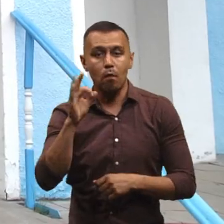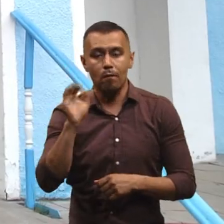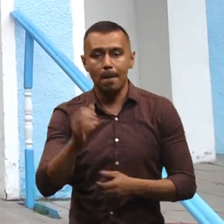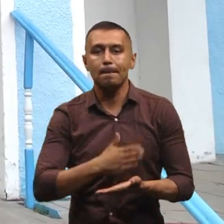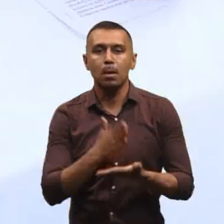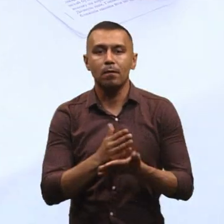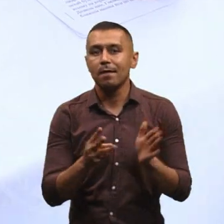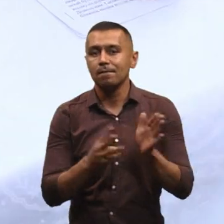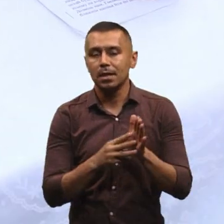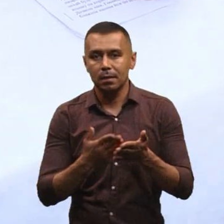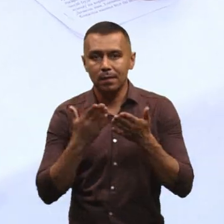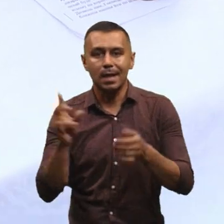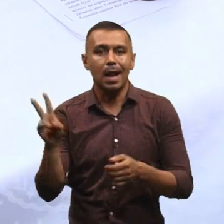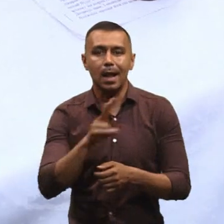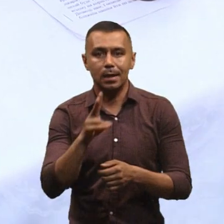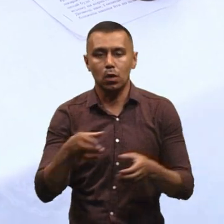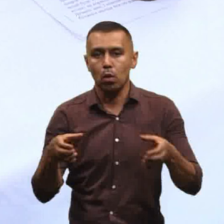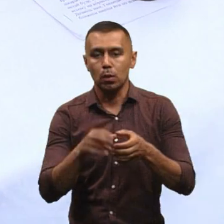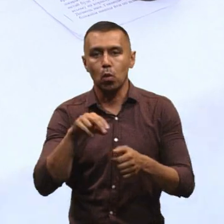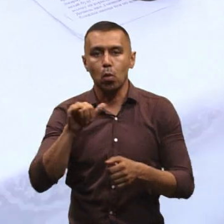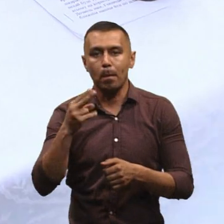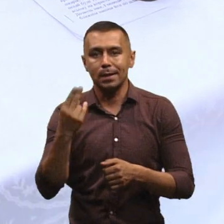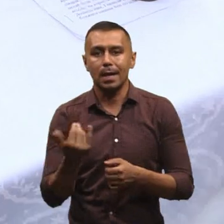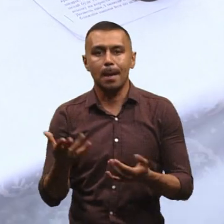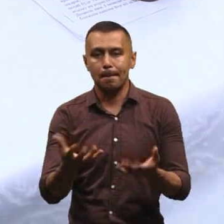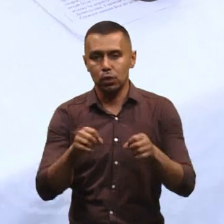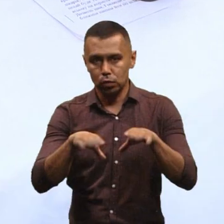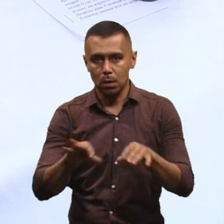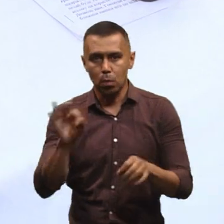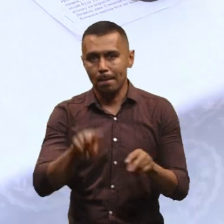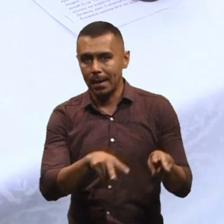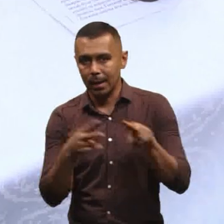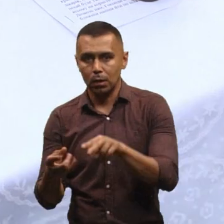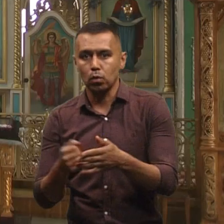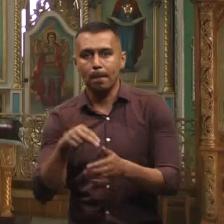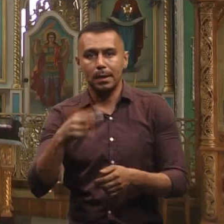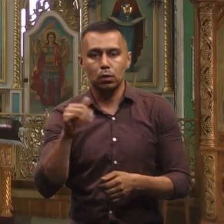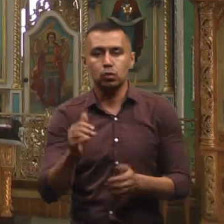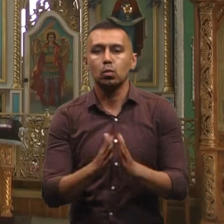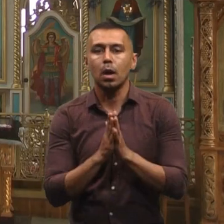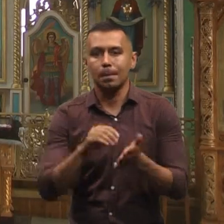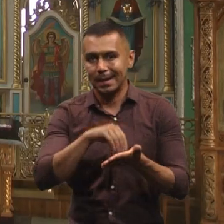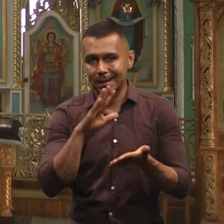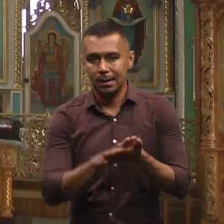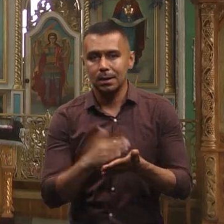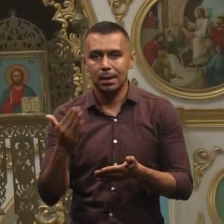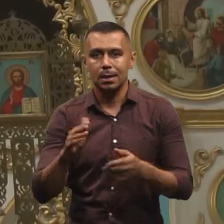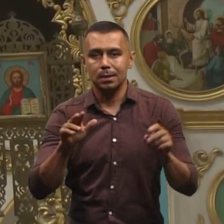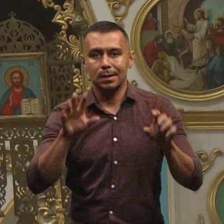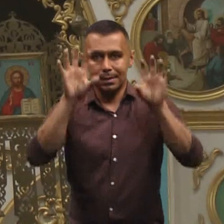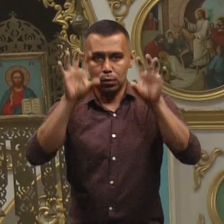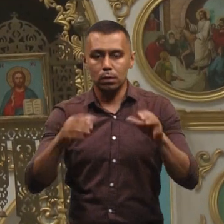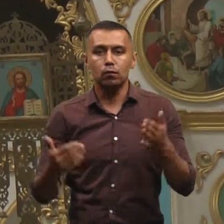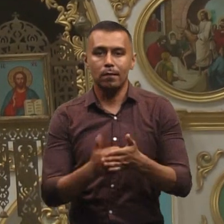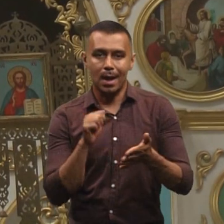перебуває вісім звернень релігійних громад УПЦ, які прийняли рішення про перехід до ПЦУ з проханням реєстрації їх статутів у